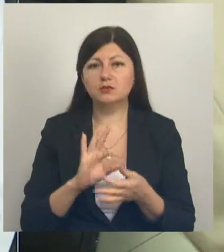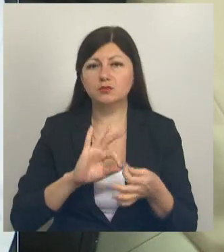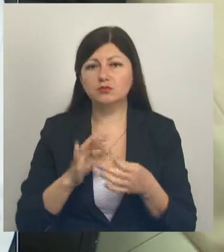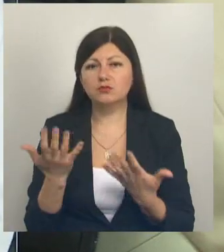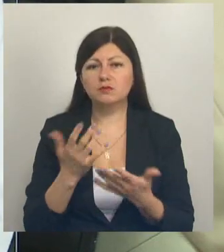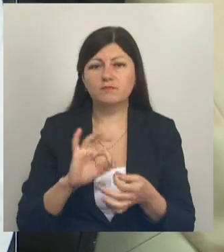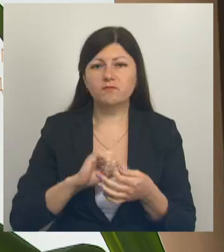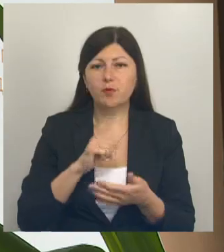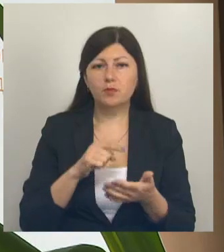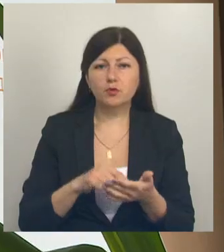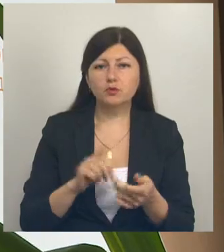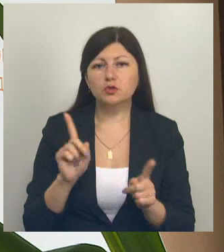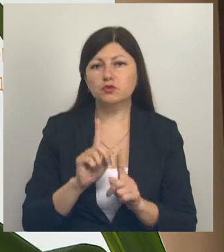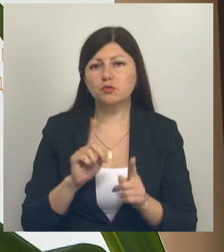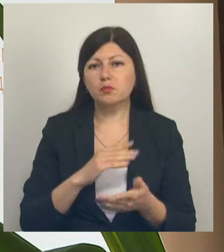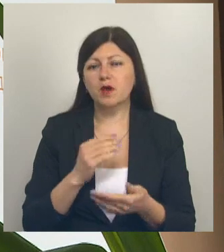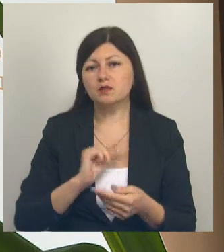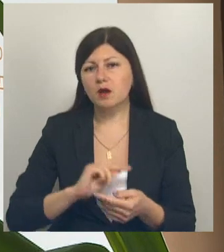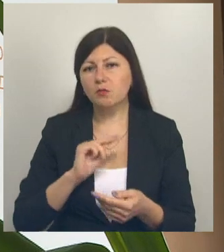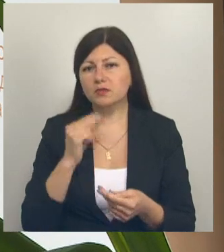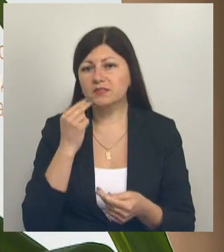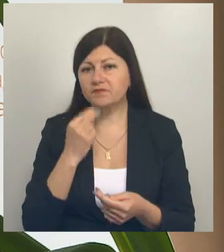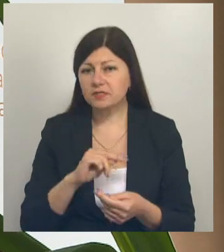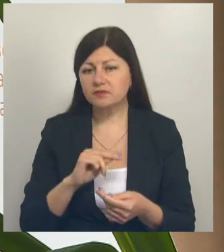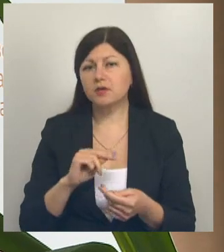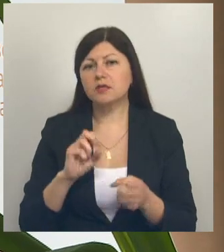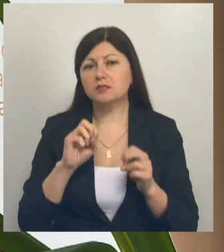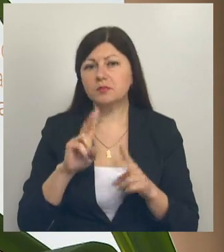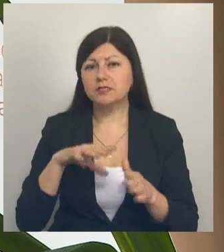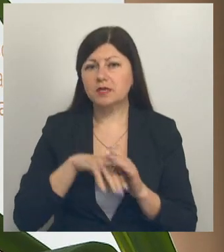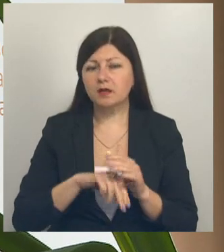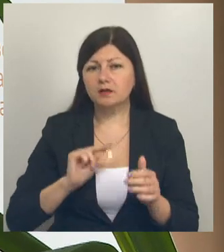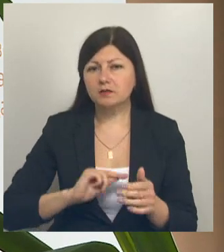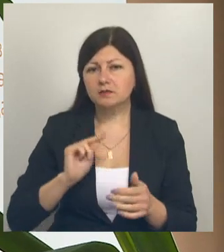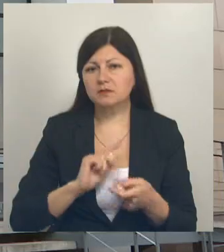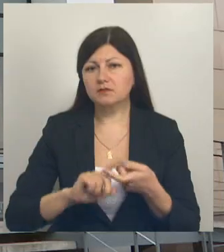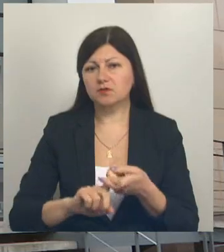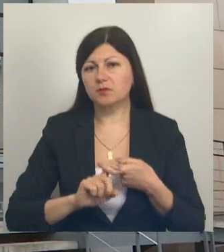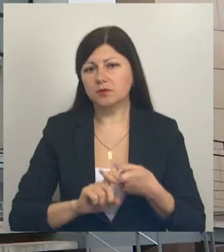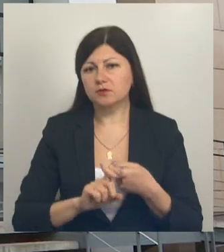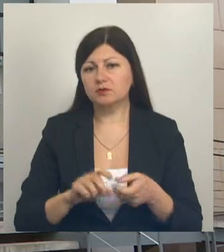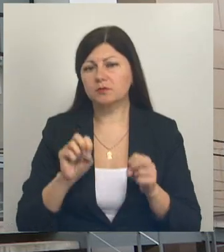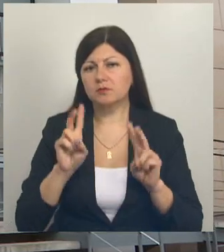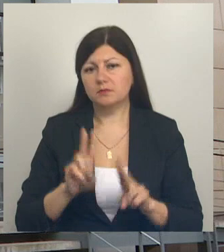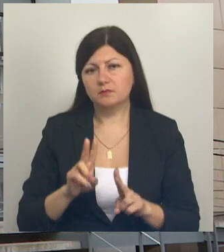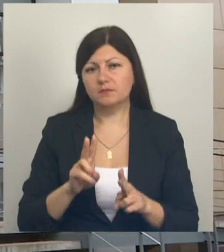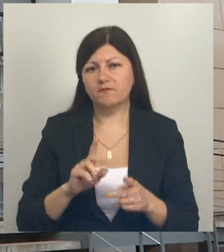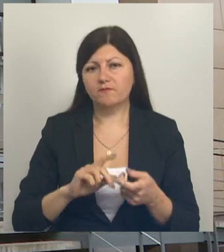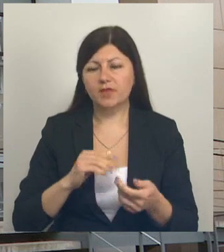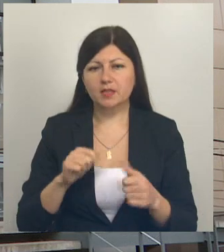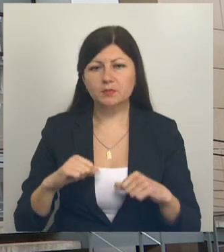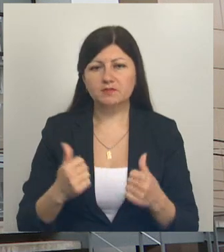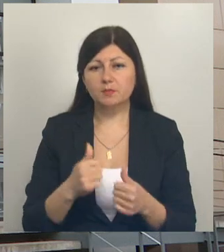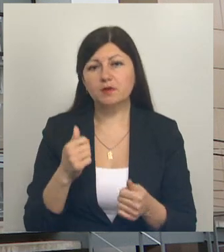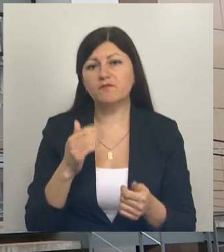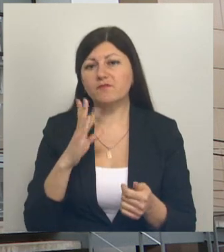вопросы, чтобы отработать их максимально эффективно, специалисты взаимодействуют с профильными ведомствами. Звонки вне рабочего